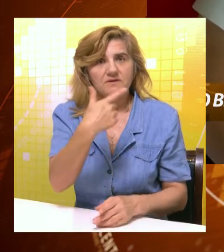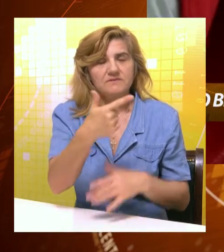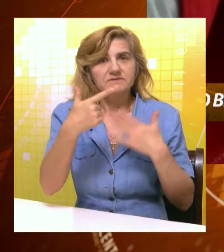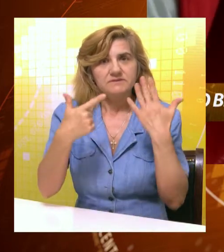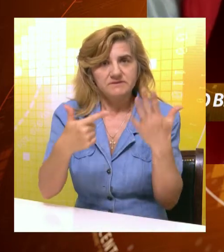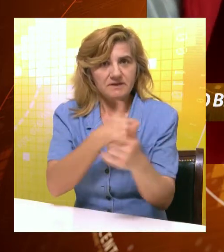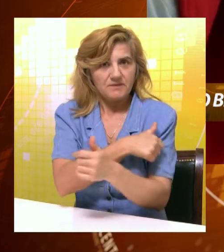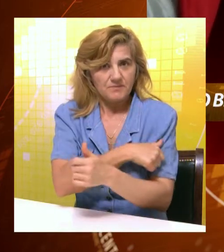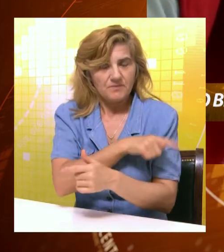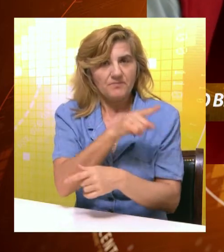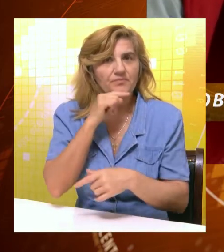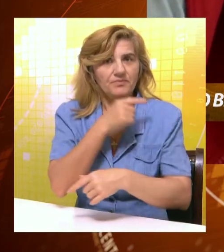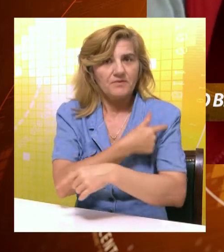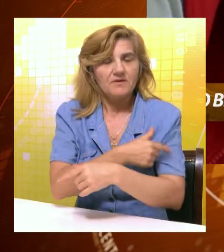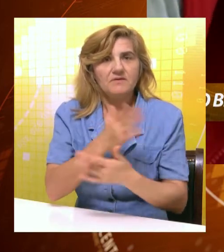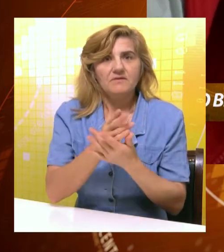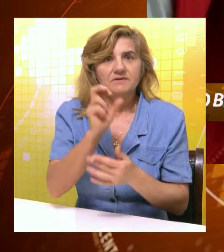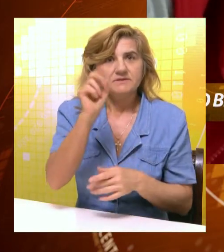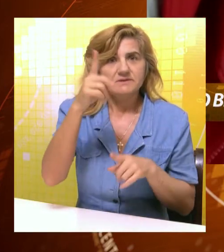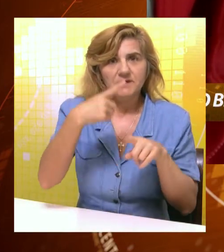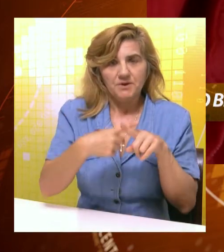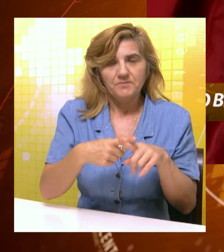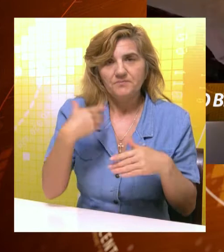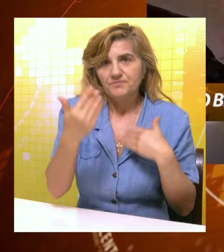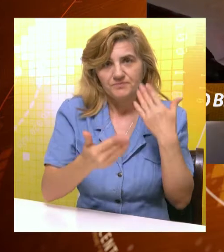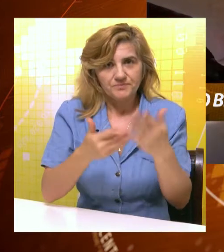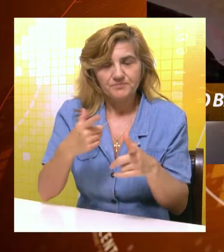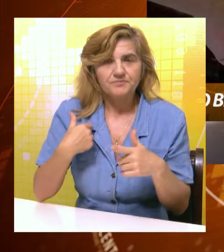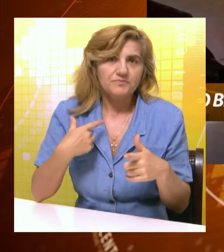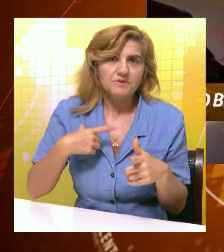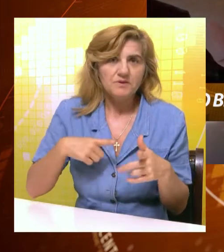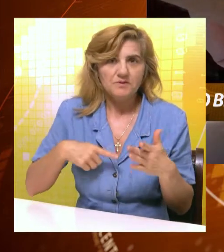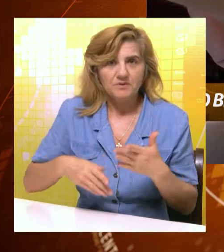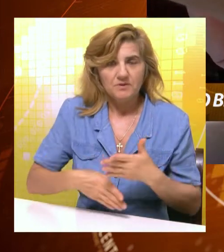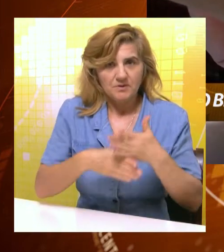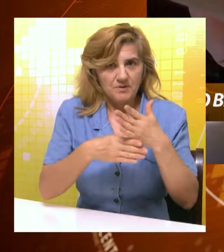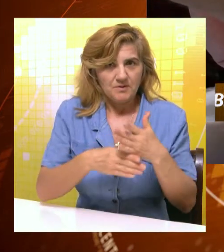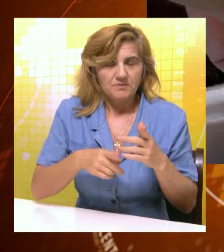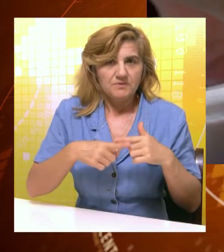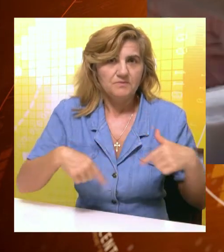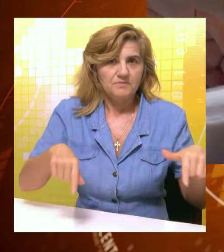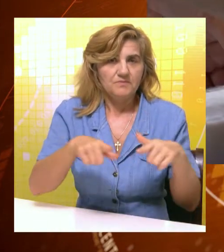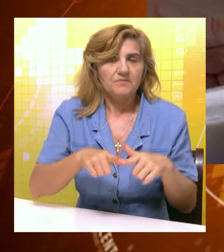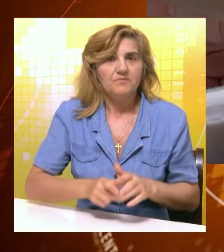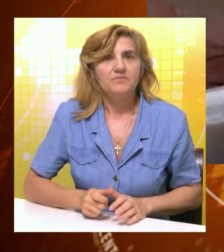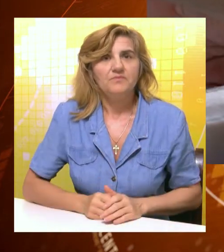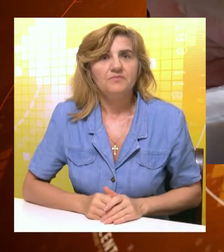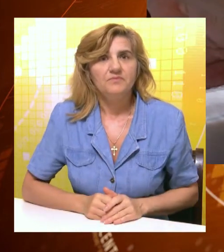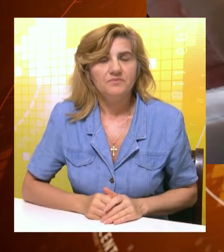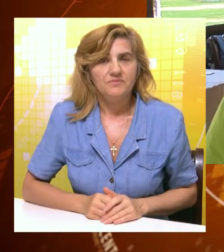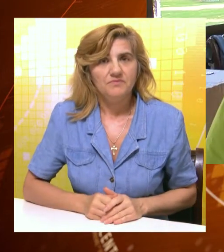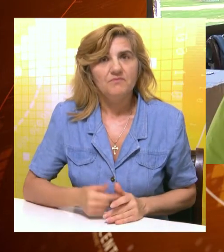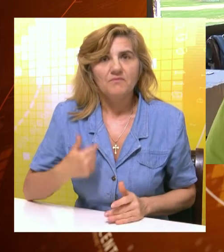godina, a krvi je dobrovoljno dao 13. put jer, kako kaže, voli da pomaže i učestvuje u akcijama humanitarnog